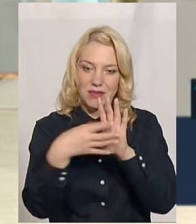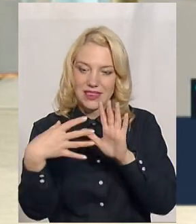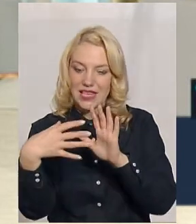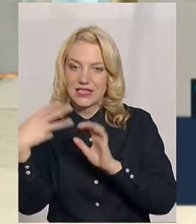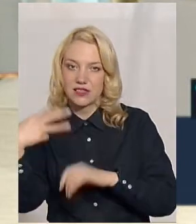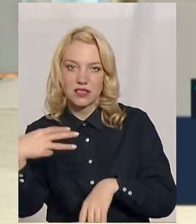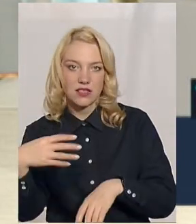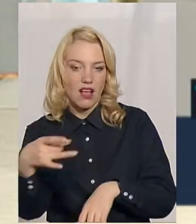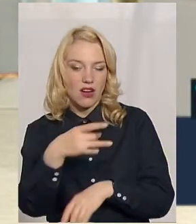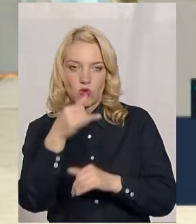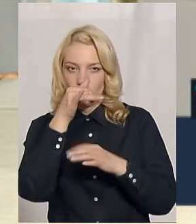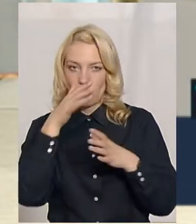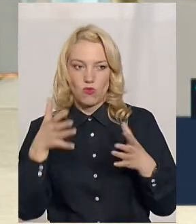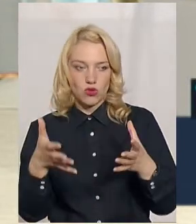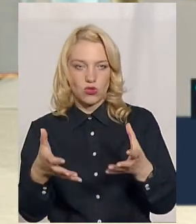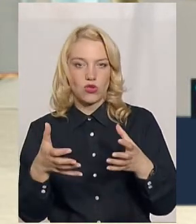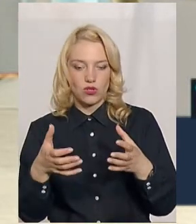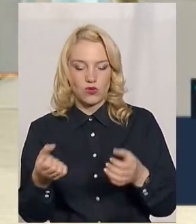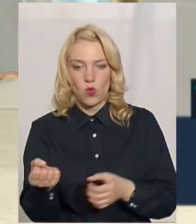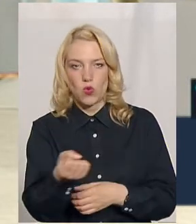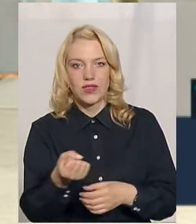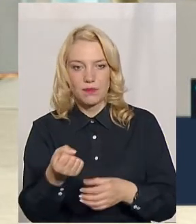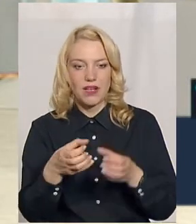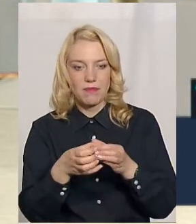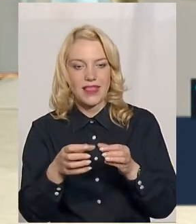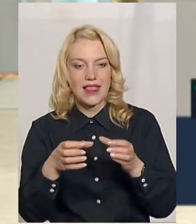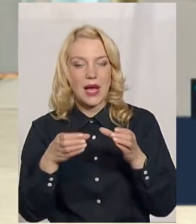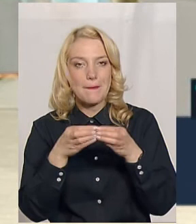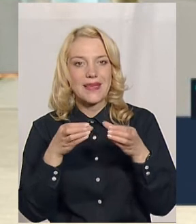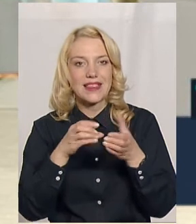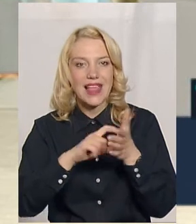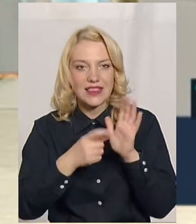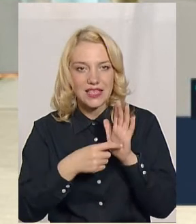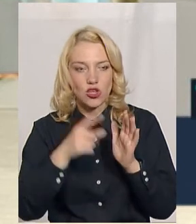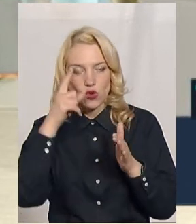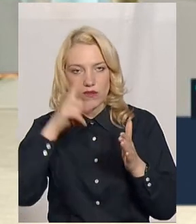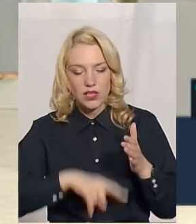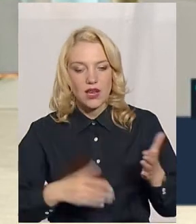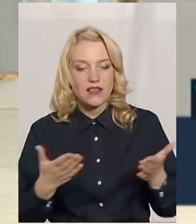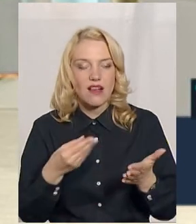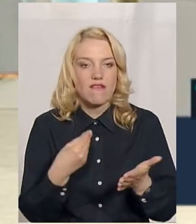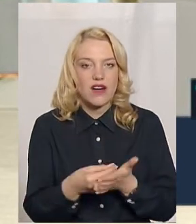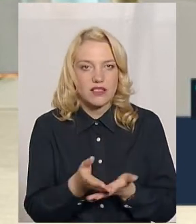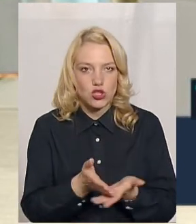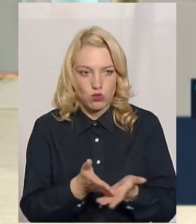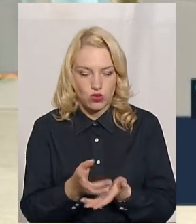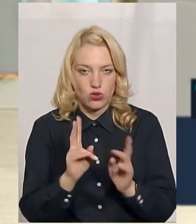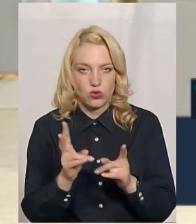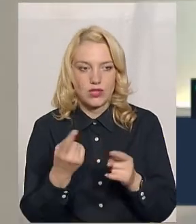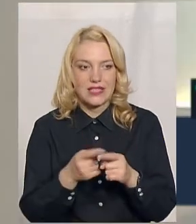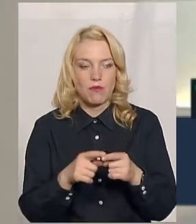район не може утримувати кабінет довіри. Яка вартість має бути послуги, хто має це робити